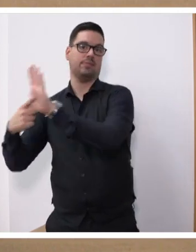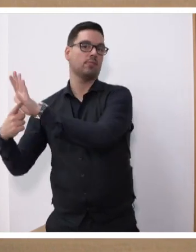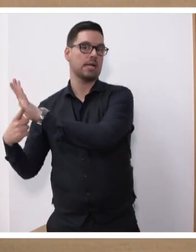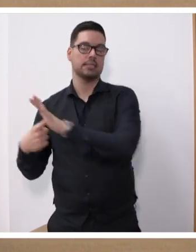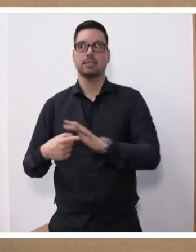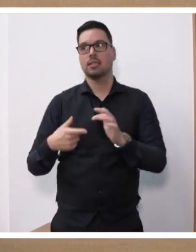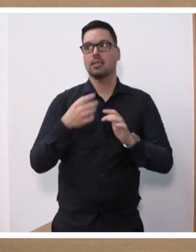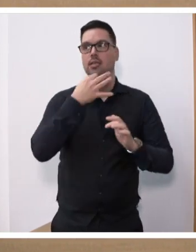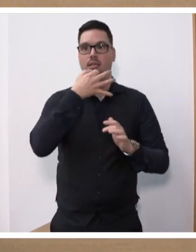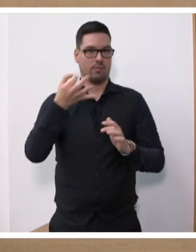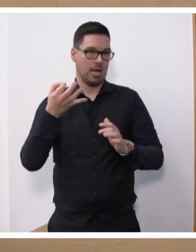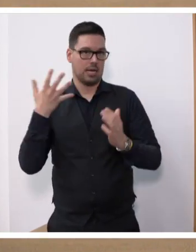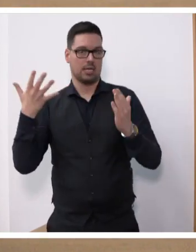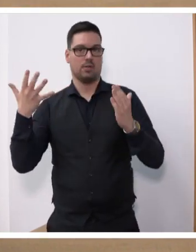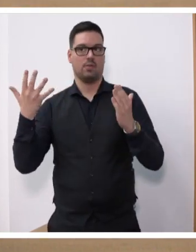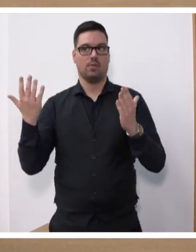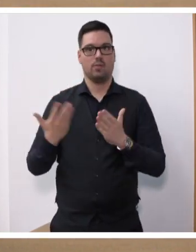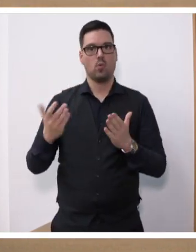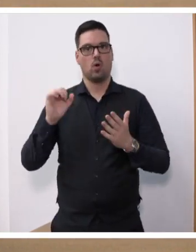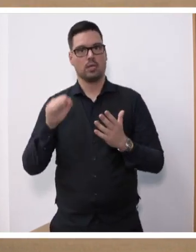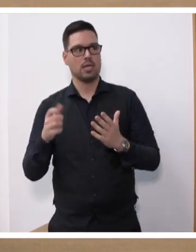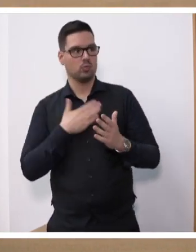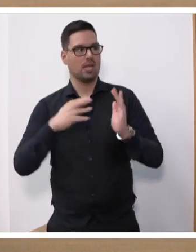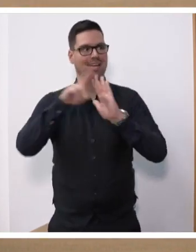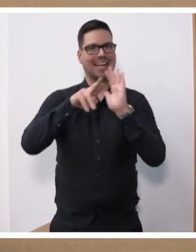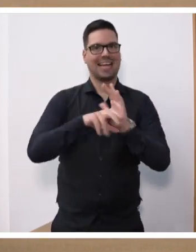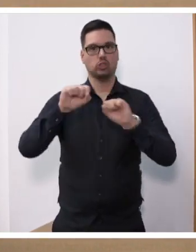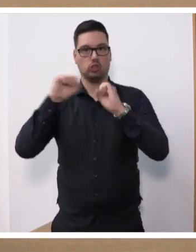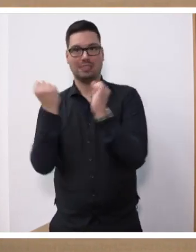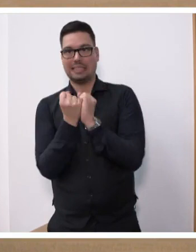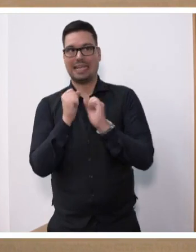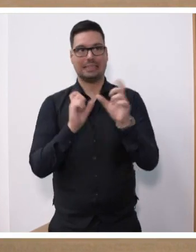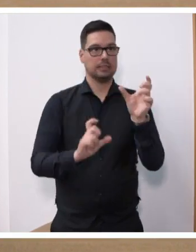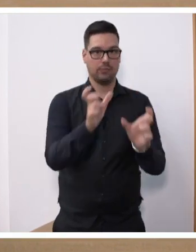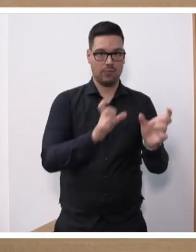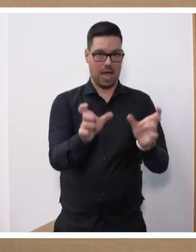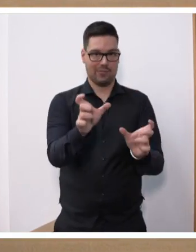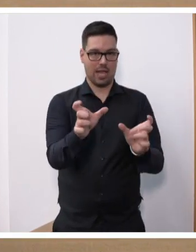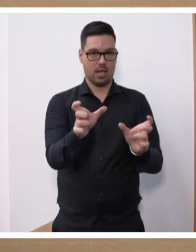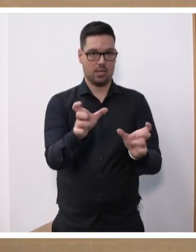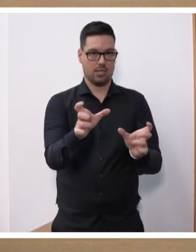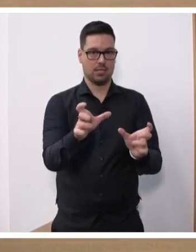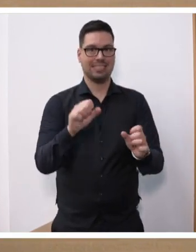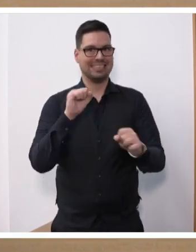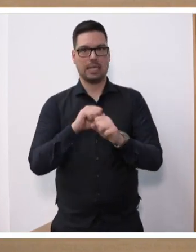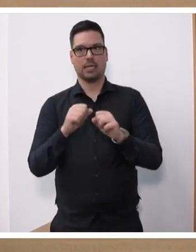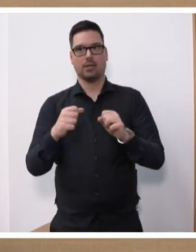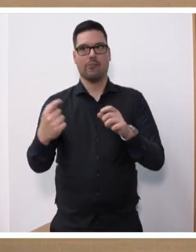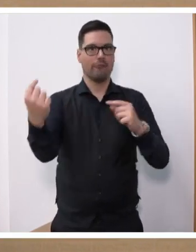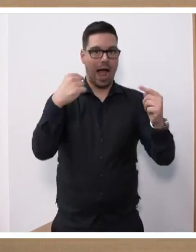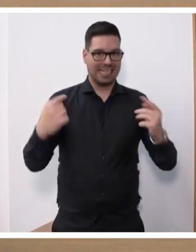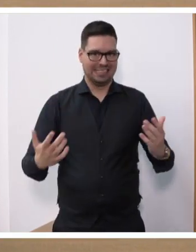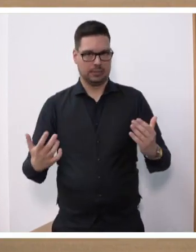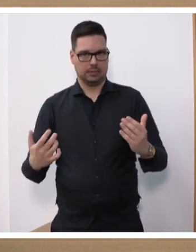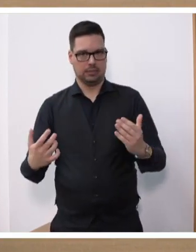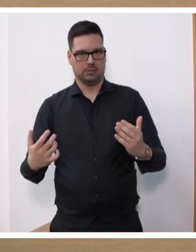stellen müssen, wo können wir unseren Rechtsstaat wehrhafter machen gegen seine Feinde. Wehrhafter